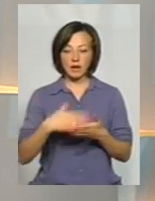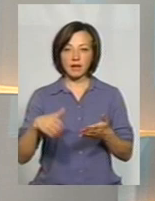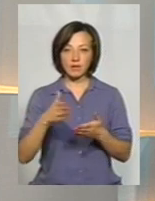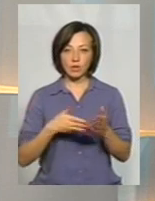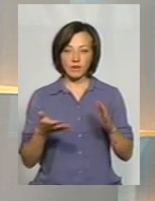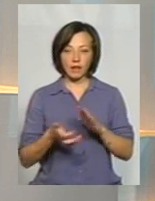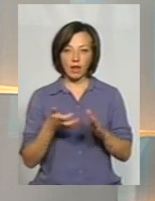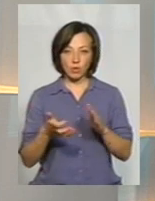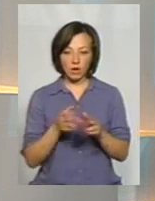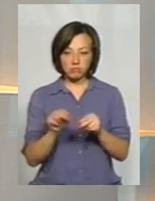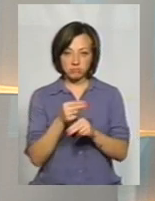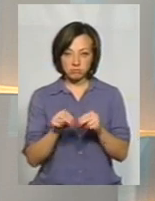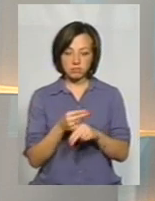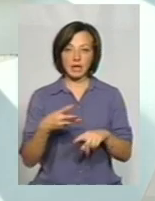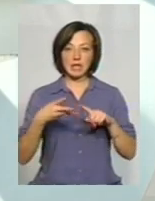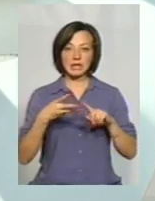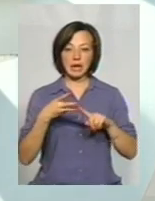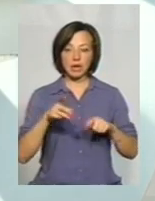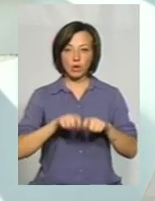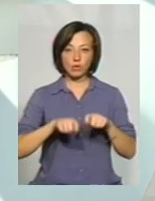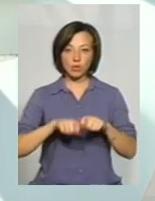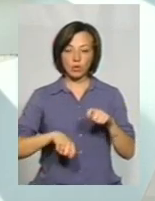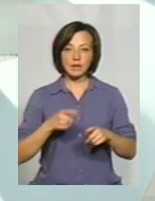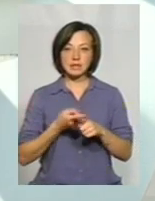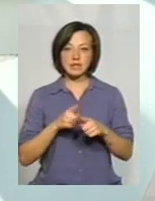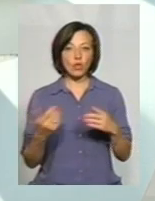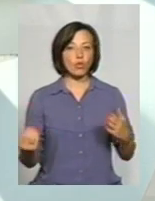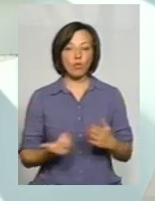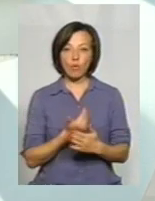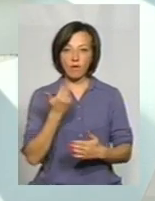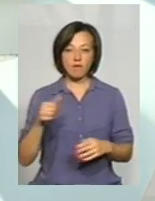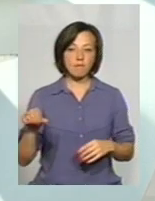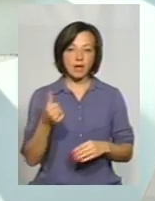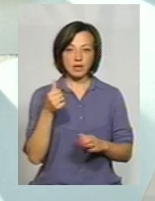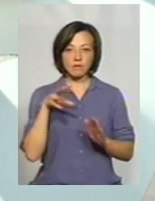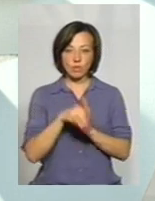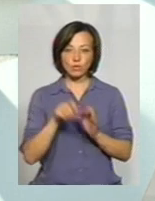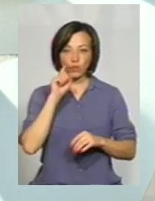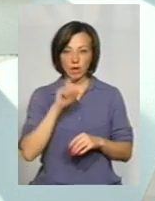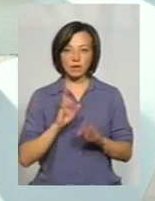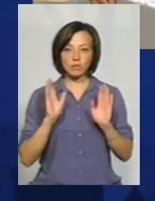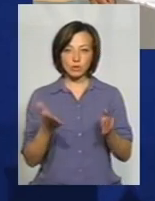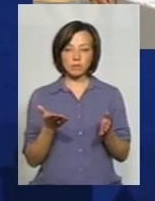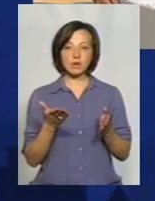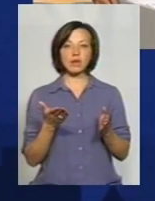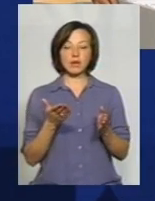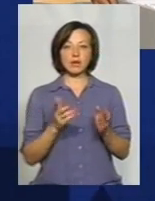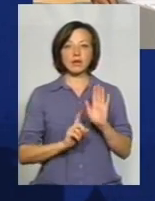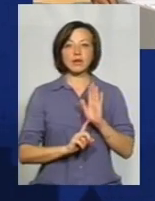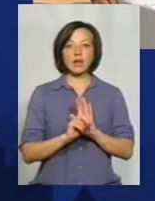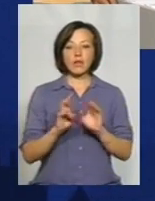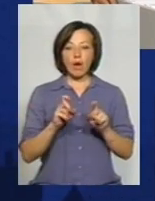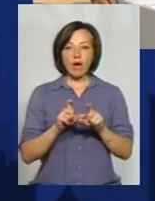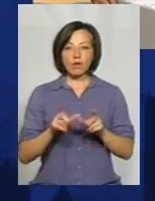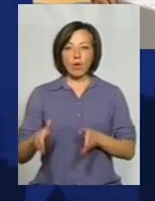недоліки. Третій контроль – це абсолютно новий контроль, який вперше вводиться в Україні, і ми його будемо запроваджувати на об